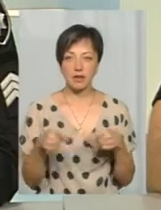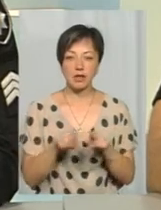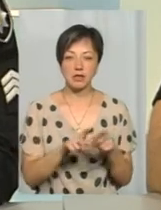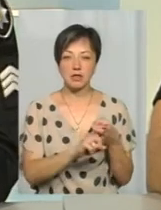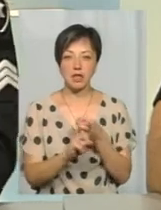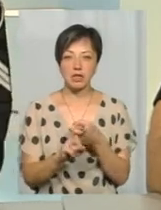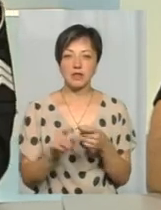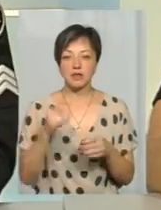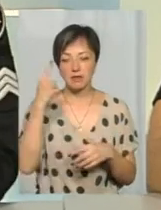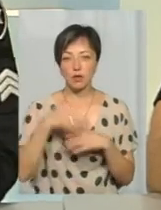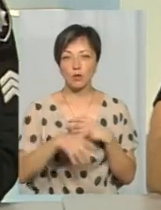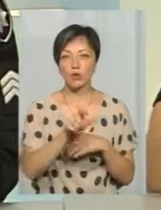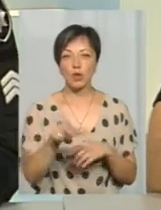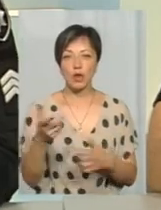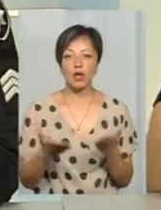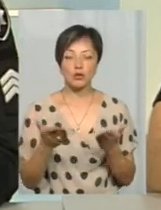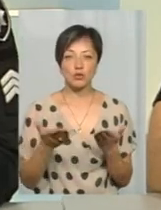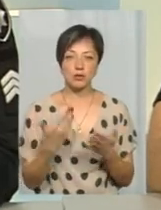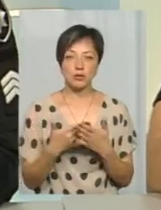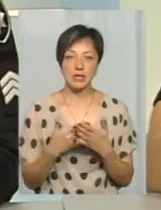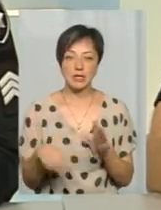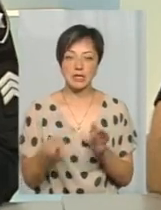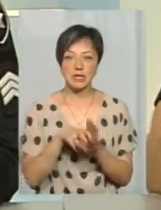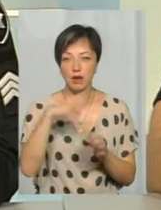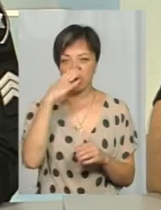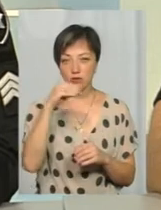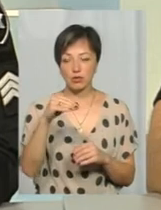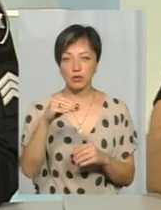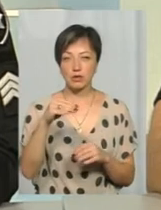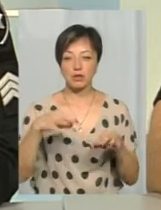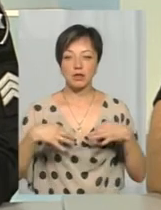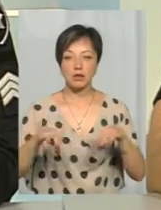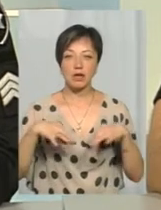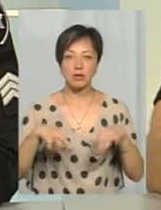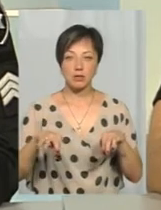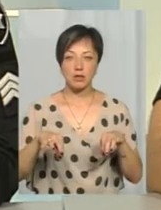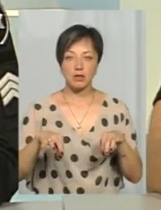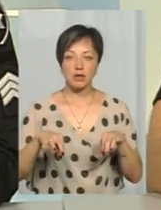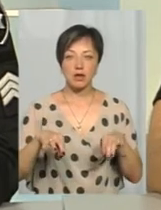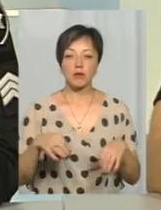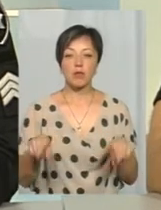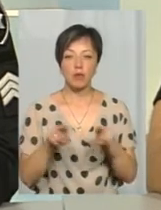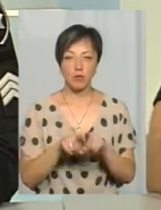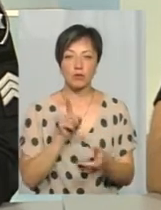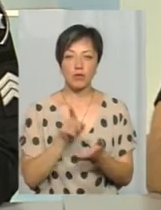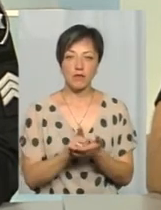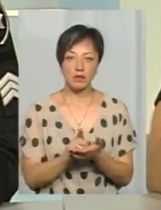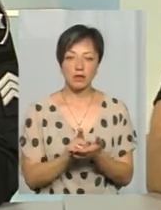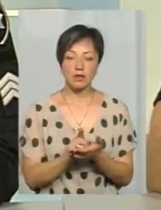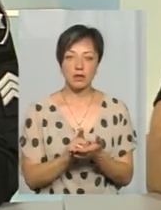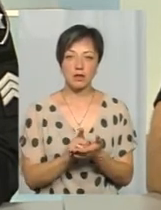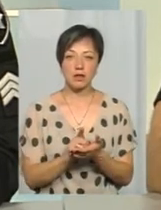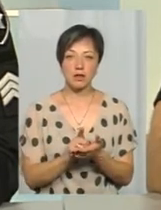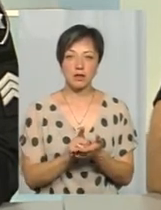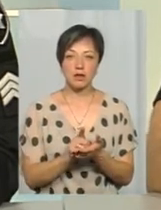залежить від свідомості тих людей. Тобто, якщо людина сідає в маршрутний транспортний засіб, вона також повинна, якщо це, скажімо, перевезення